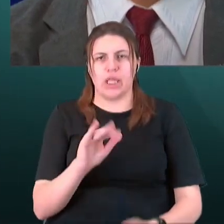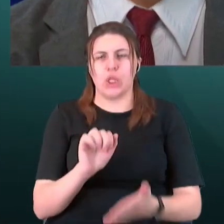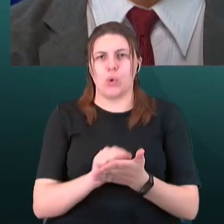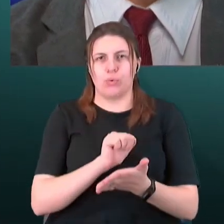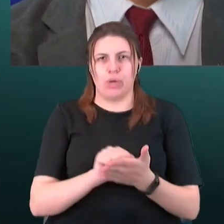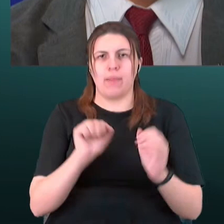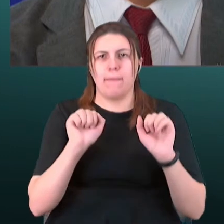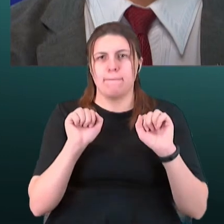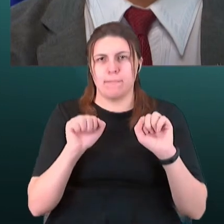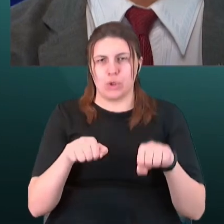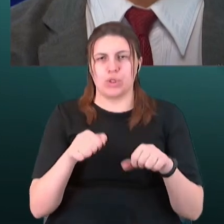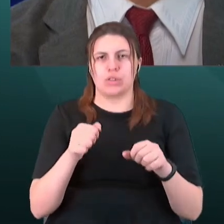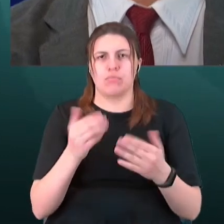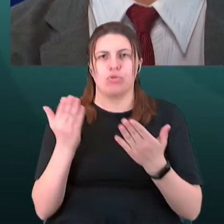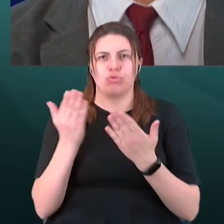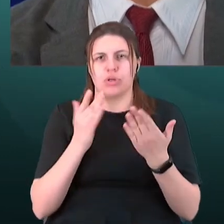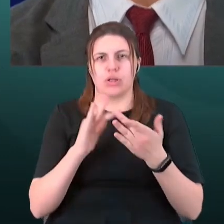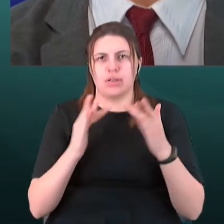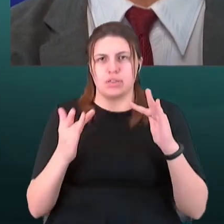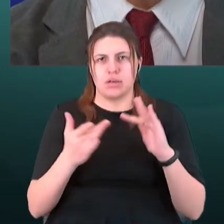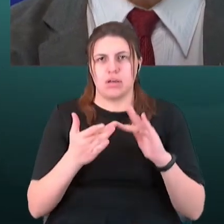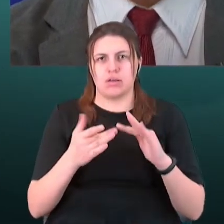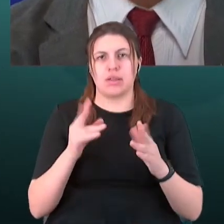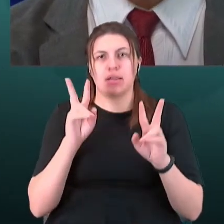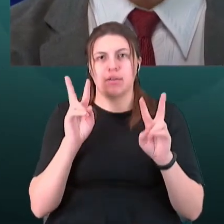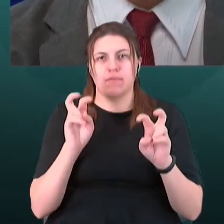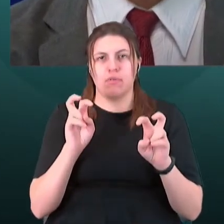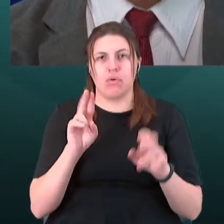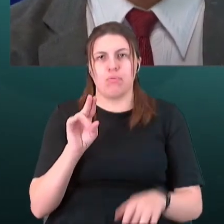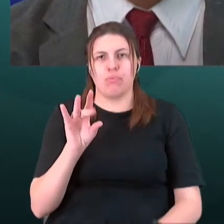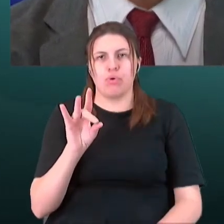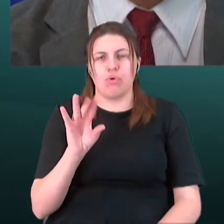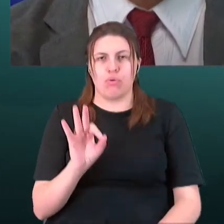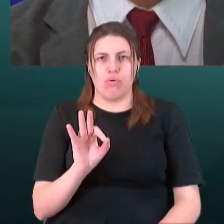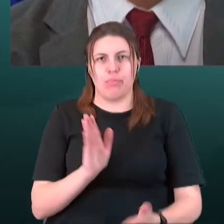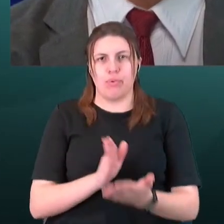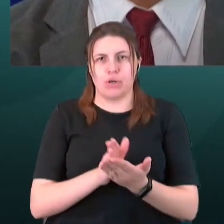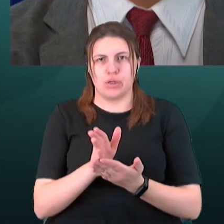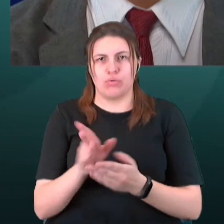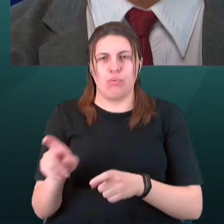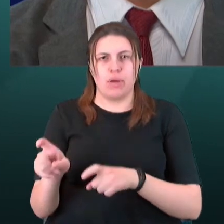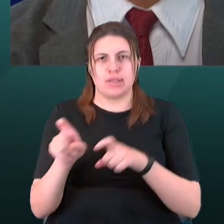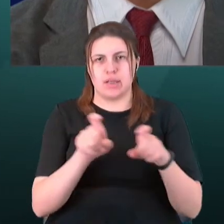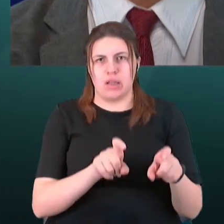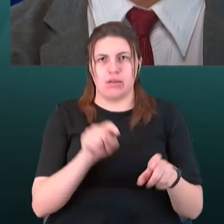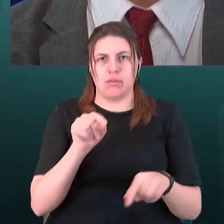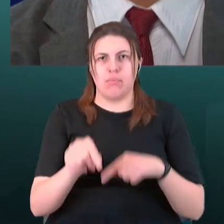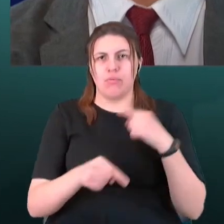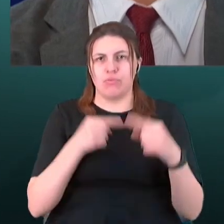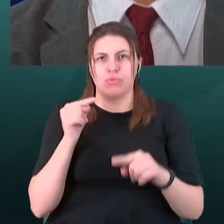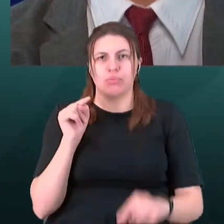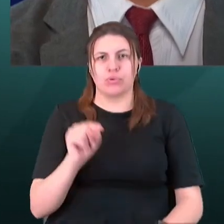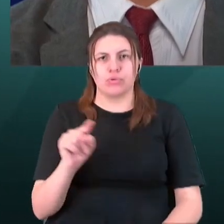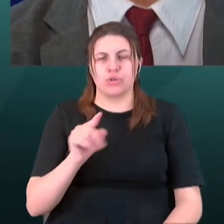рамковий документ називається «Про політику переселення». В ньому мова про те, що під час проведення капітального ремонту